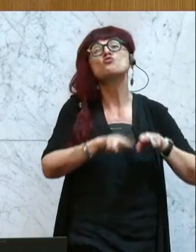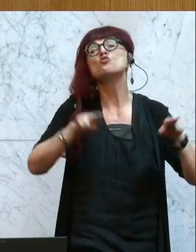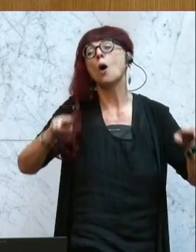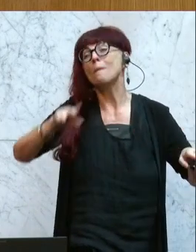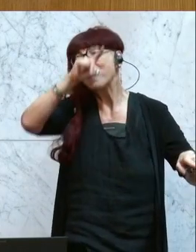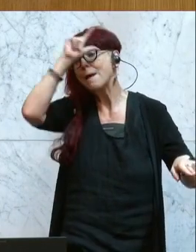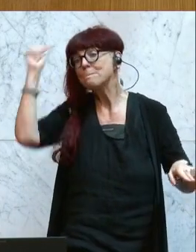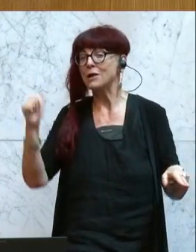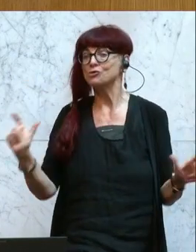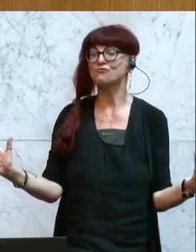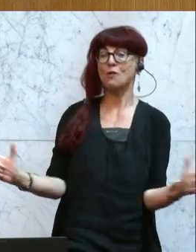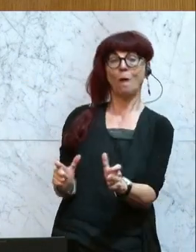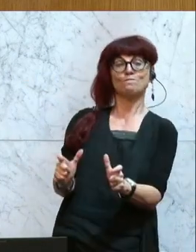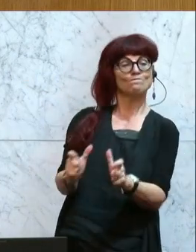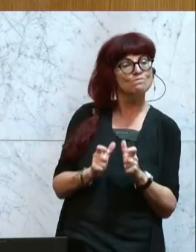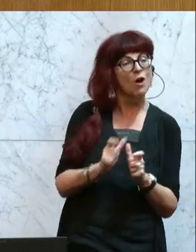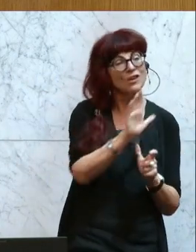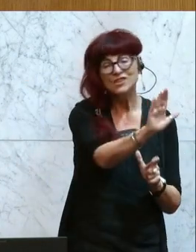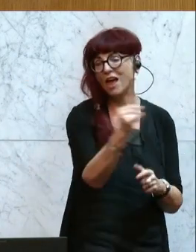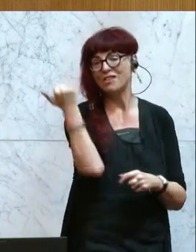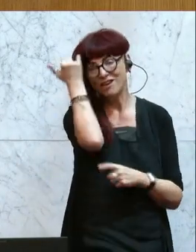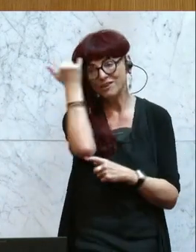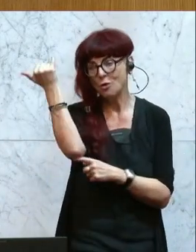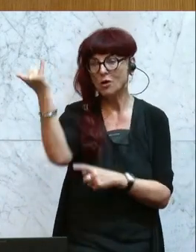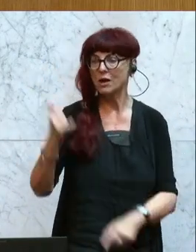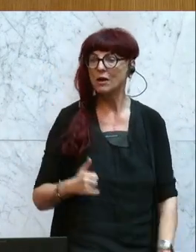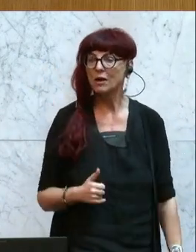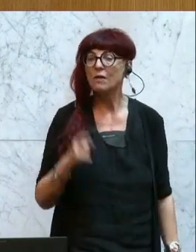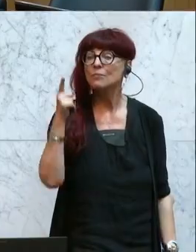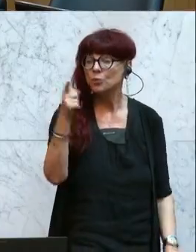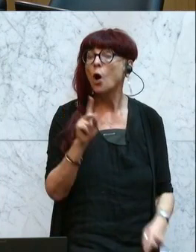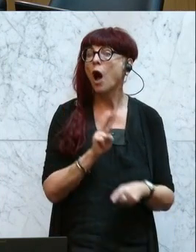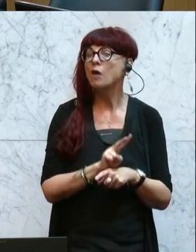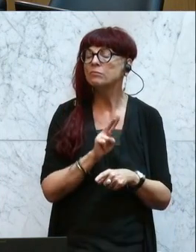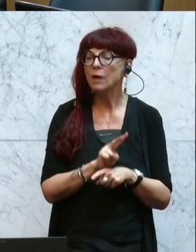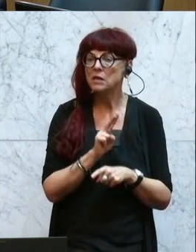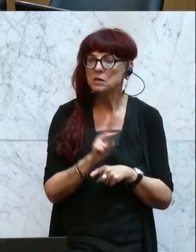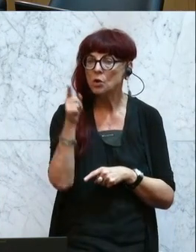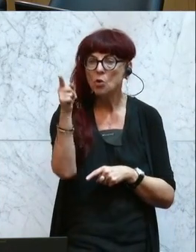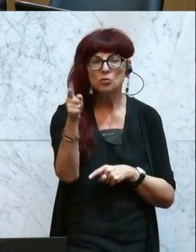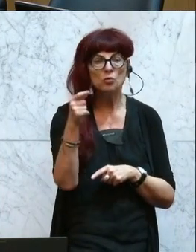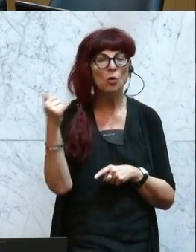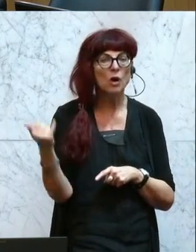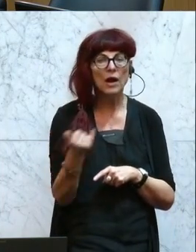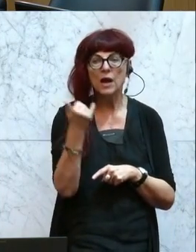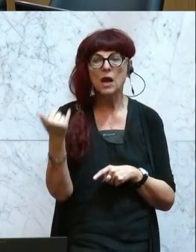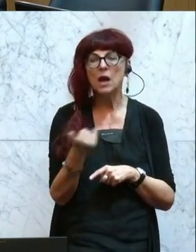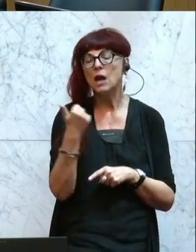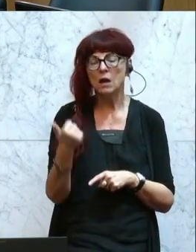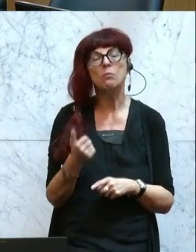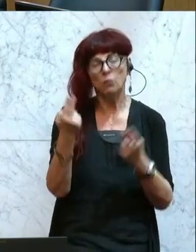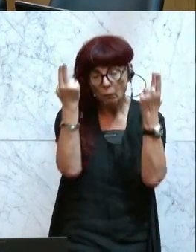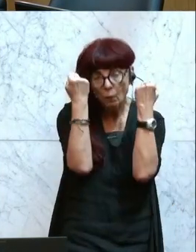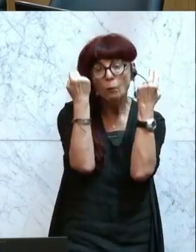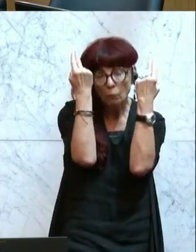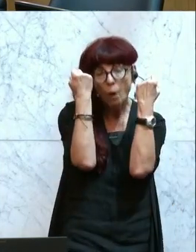ihr Geißelhaft für ihre Ideologie. Und passen Sie auf, machen Sie sich doch nicht permanent zum willfährigen Gehilfen